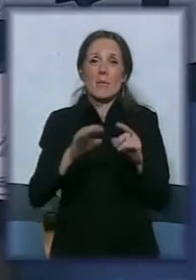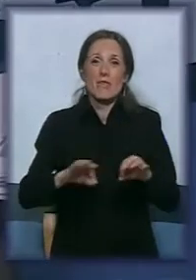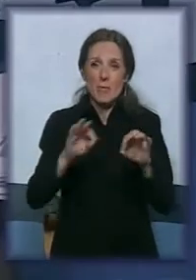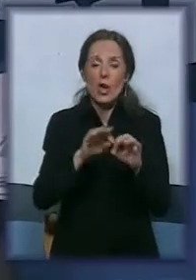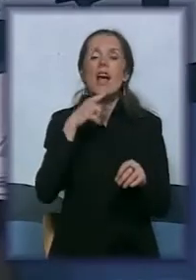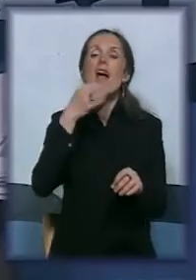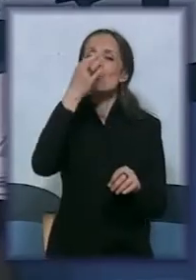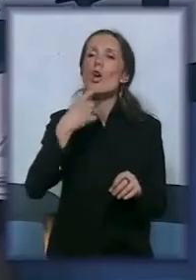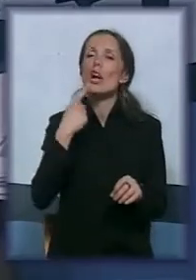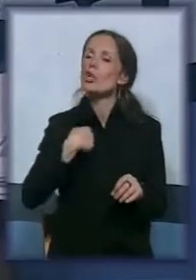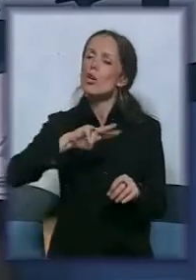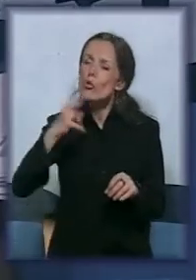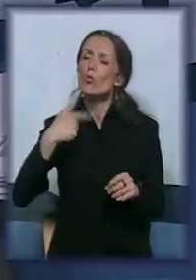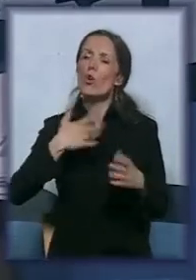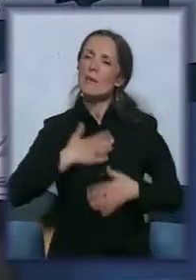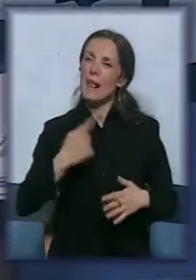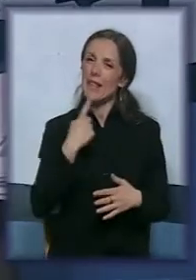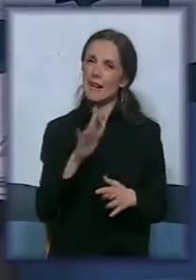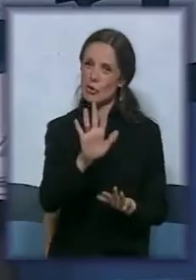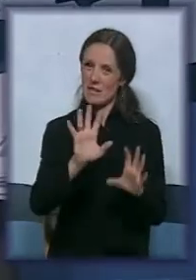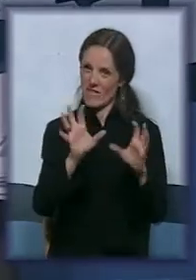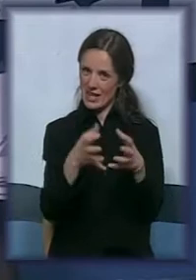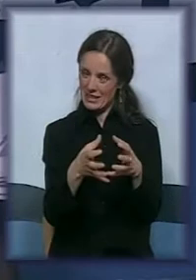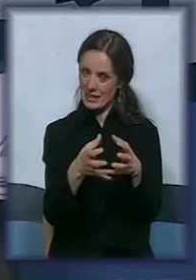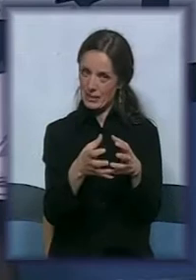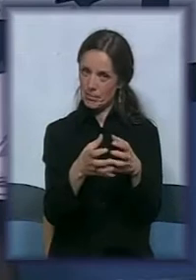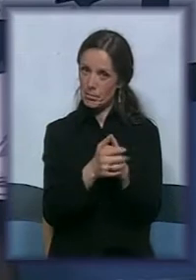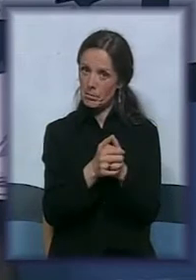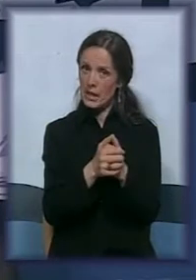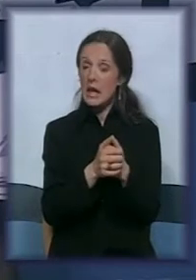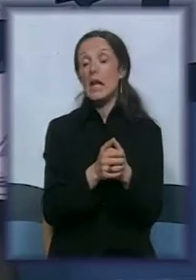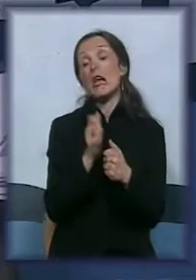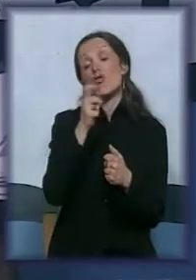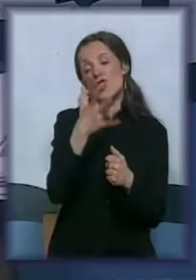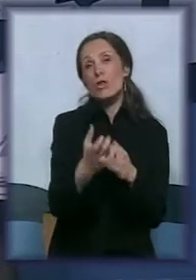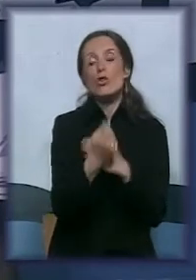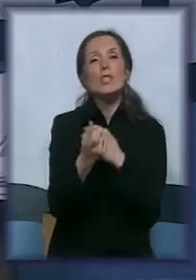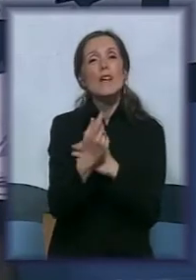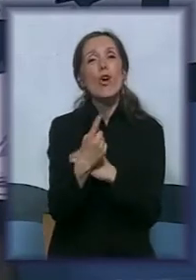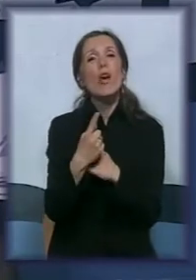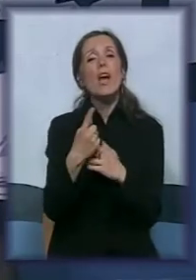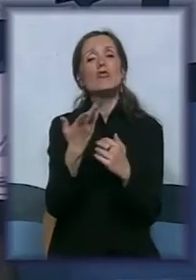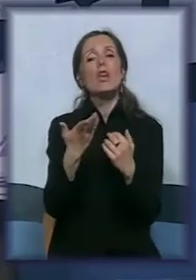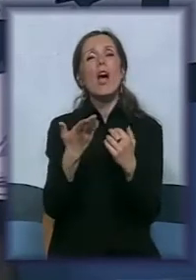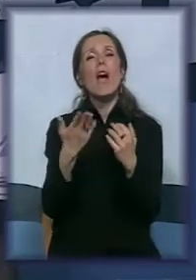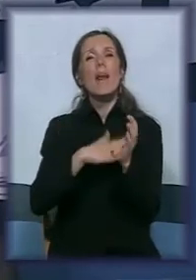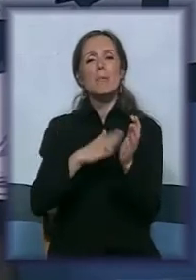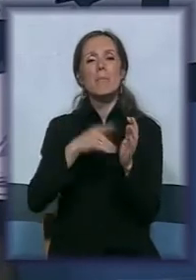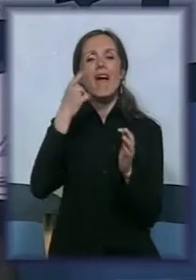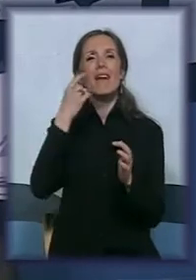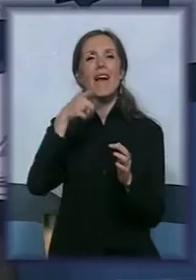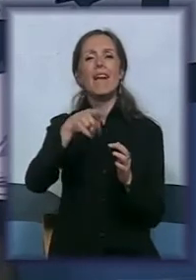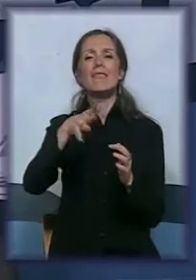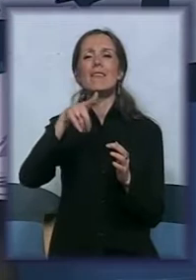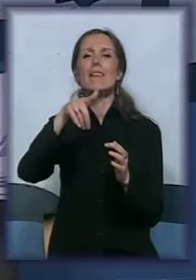trebila da kažem za vaš tim, Aleksandre. Neretko se dešava da kada radimo emisije, jako je bitno i veri koja dobija dosta